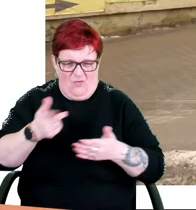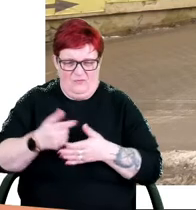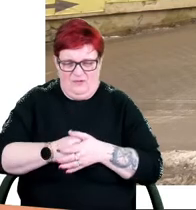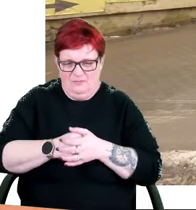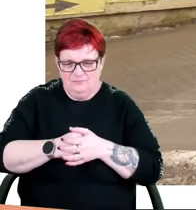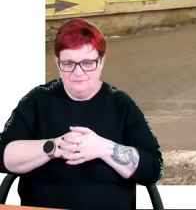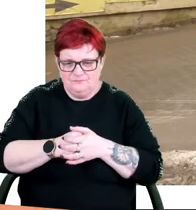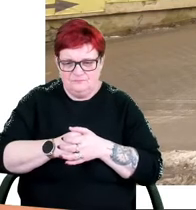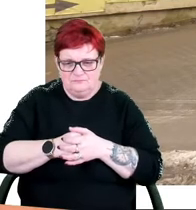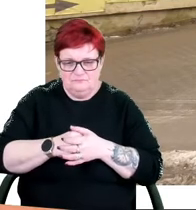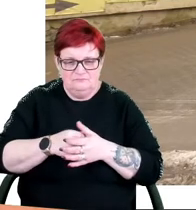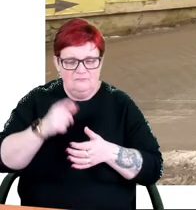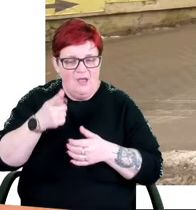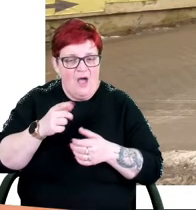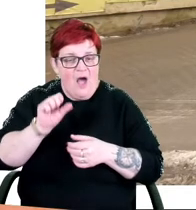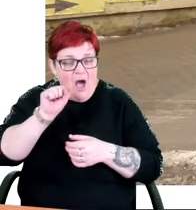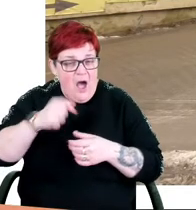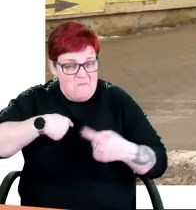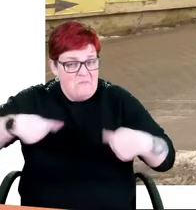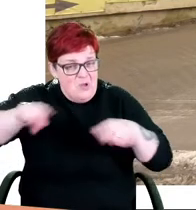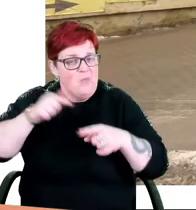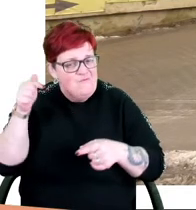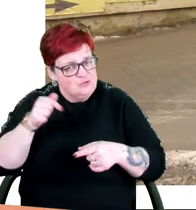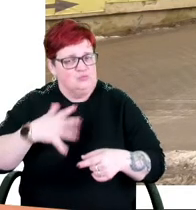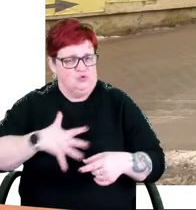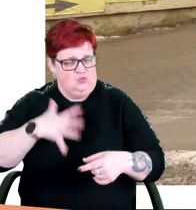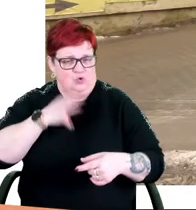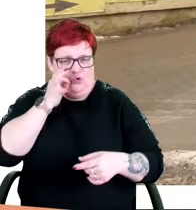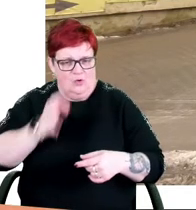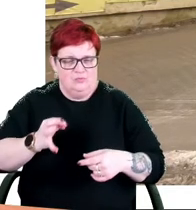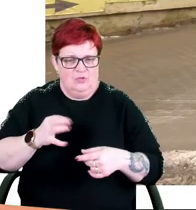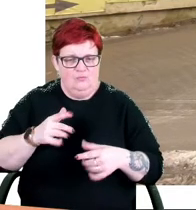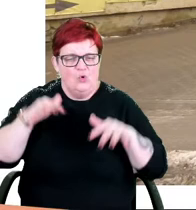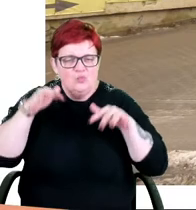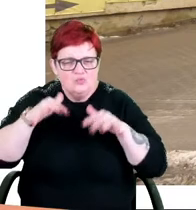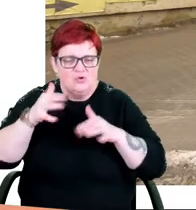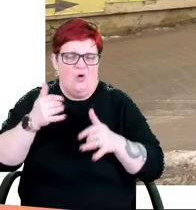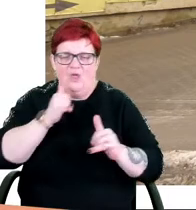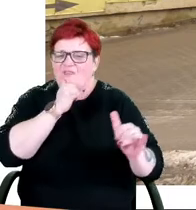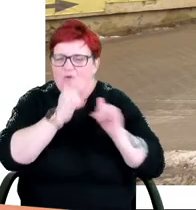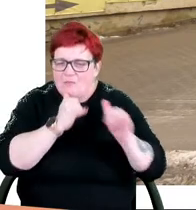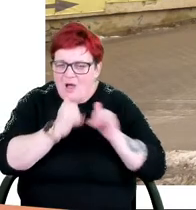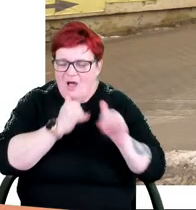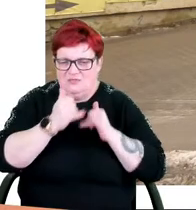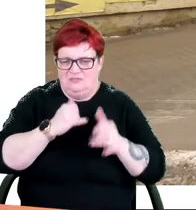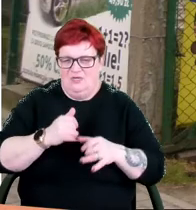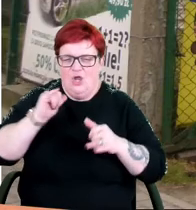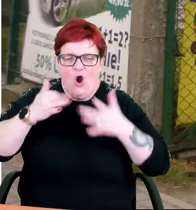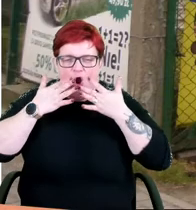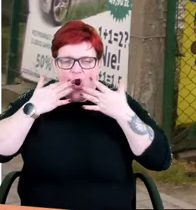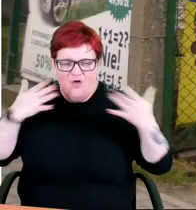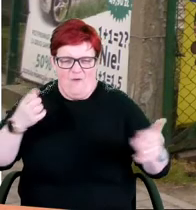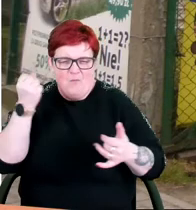który nas otacza, w którym powinniśmy się czuć dobrze. Duża ilość informacji i intensywnych